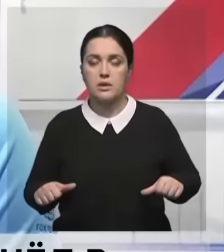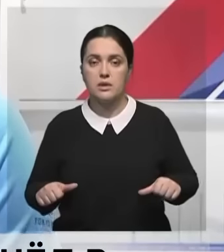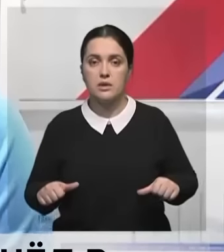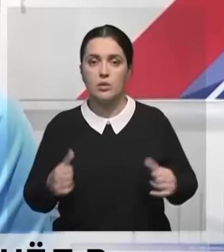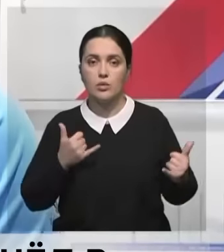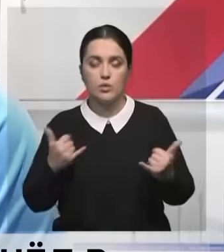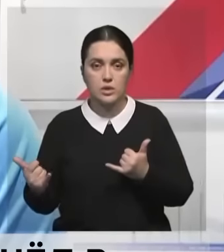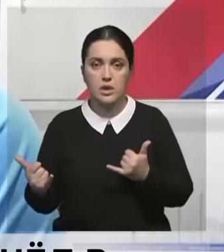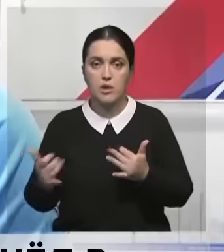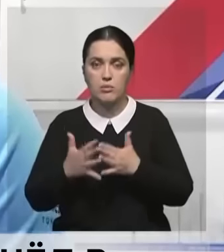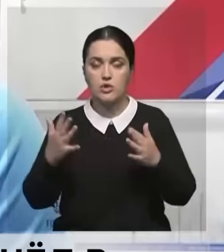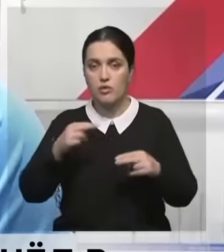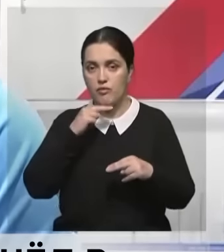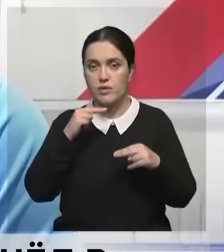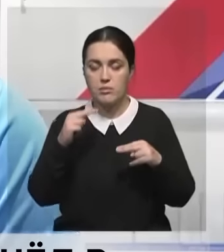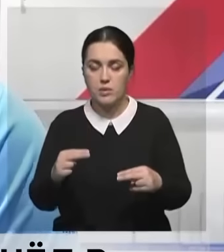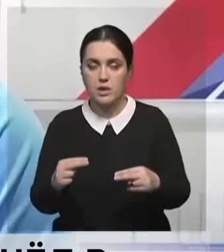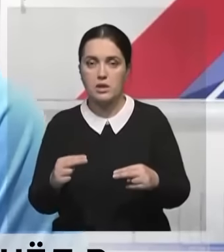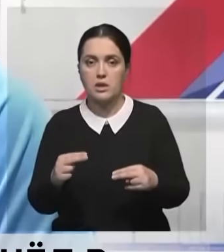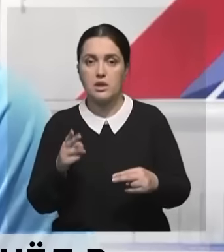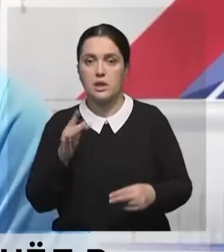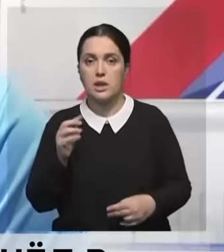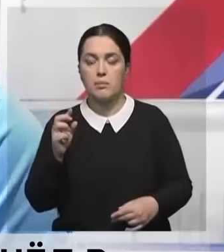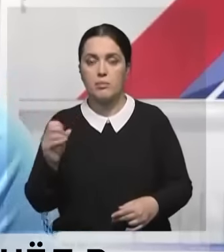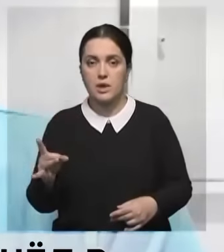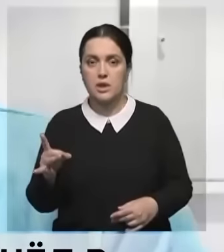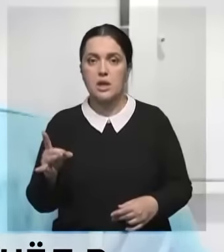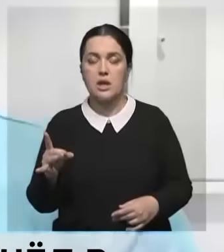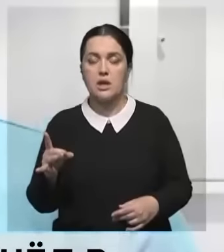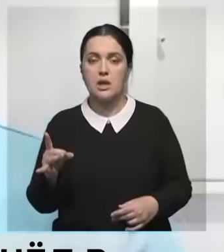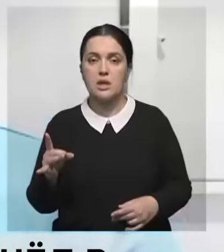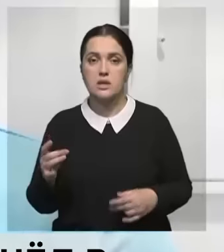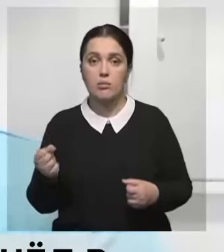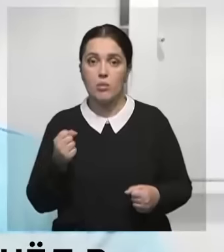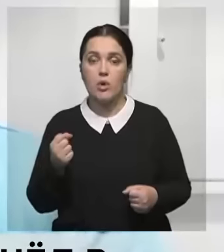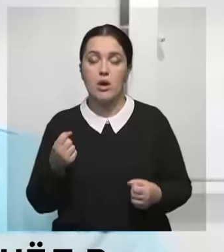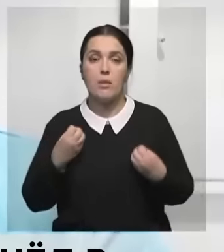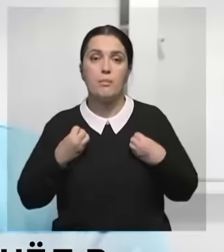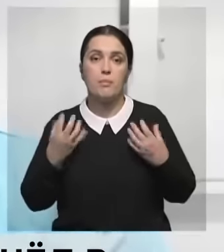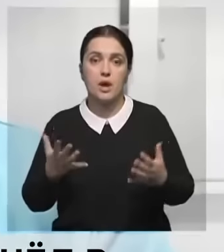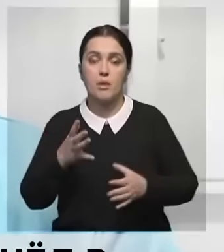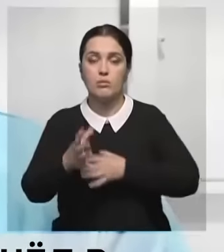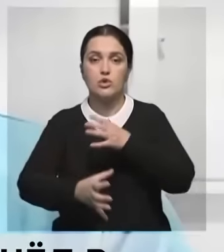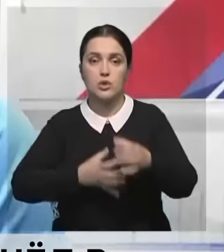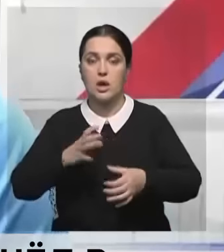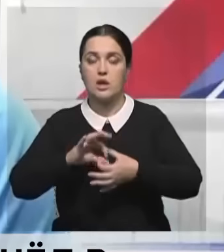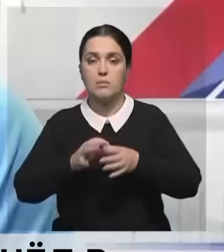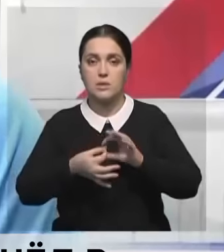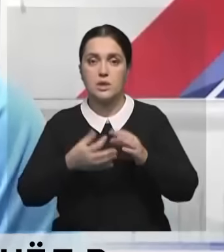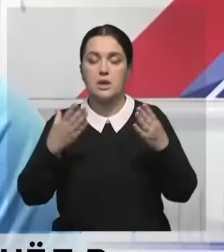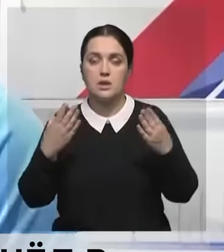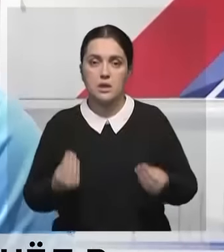уделяет большое внимание именно киберспорту. В рамках празднования Международного Олимпийского дня